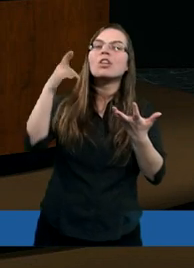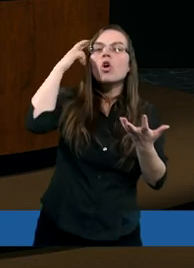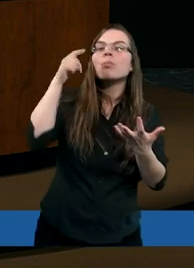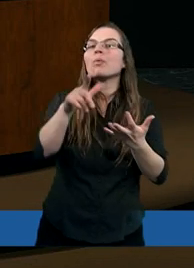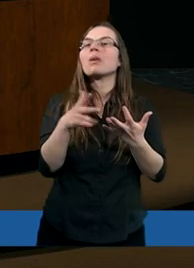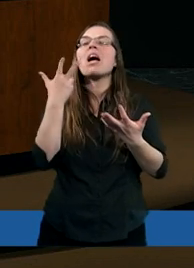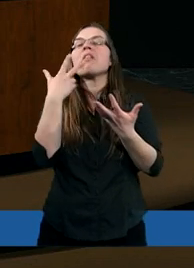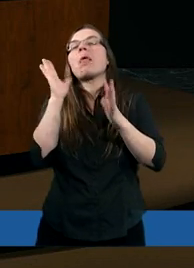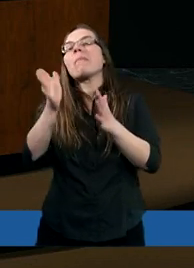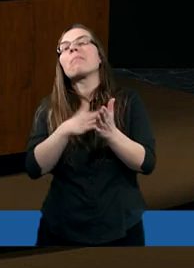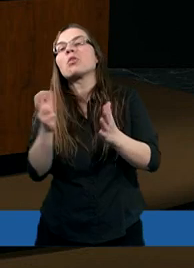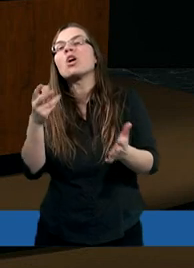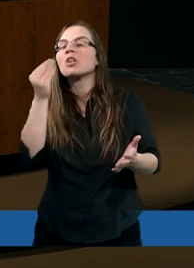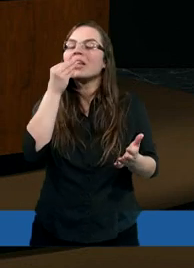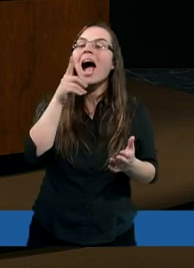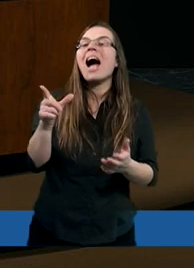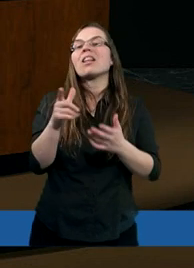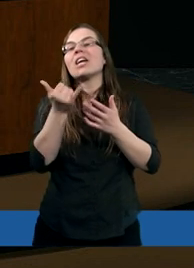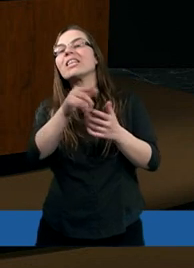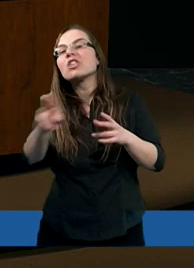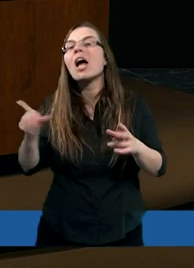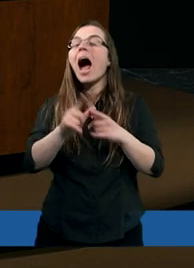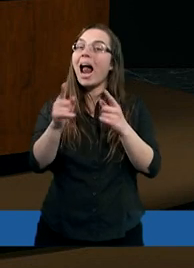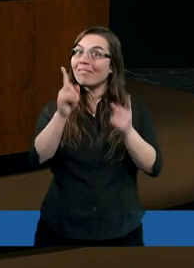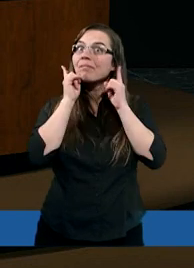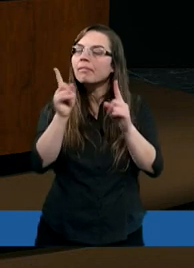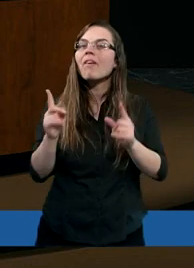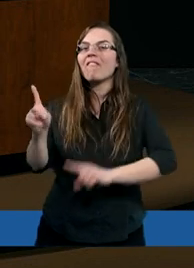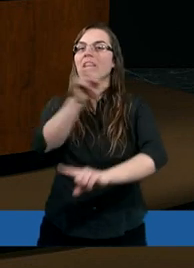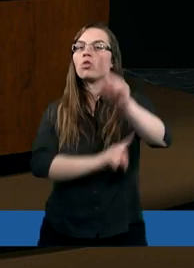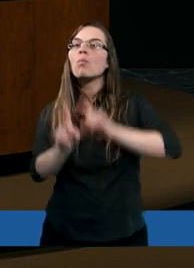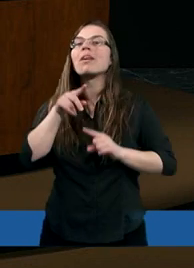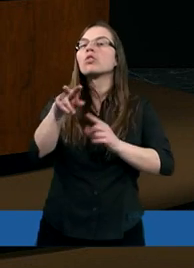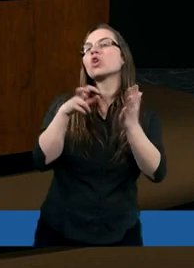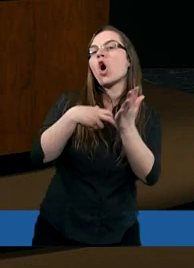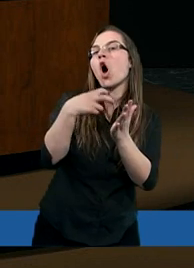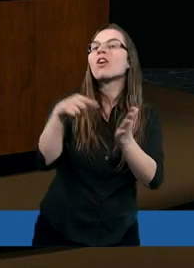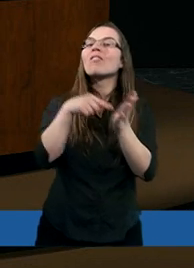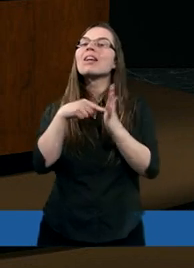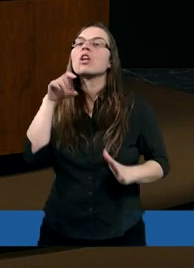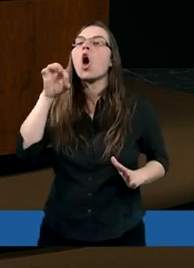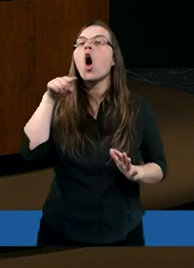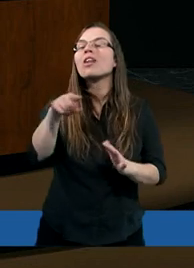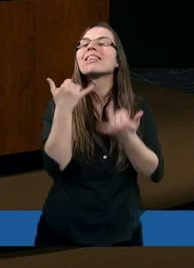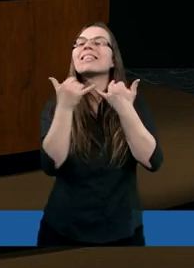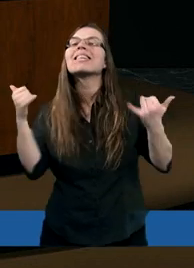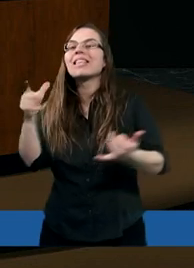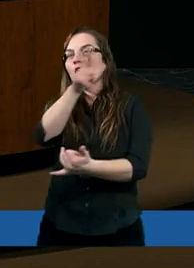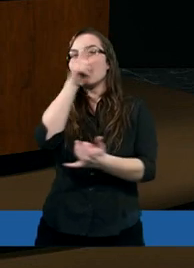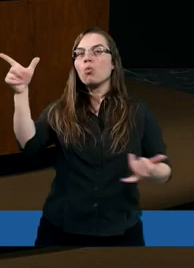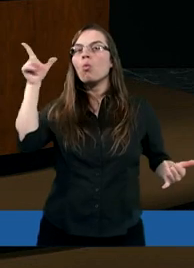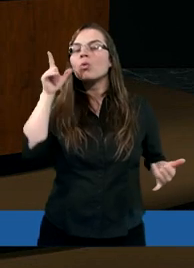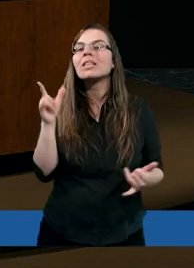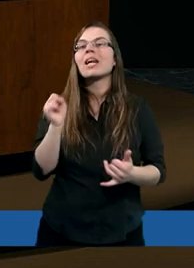przenigdy Panie nie będę jadł. Ale w rzeczywistości później Pan mu wytłumaczył, że to chodzi o tych właśnie innych ludzi,